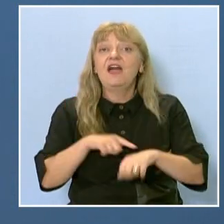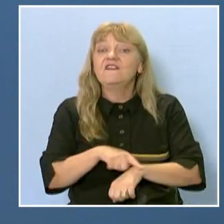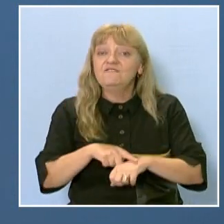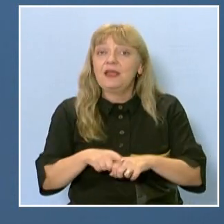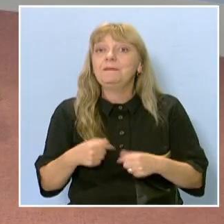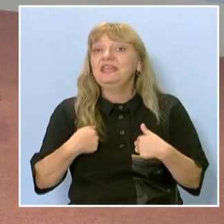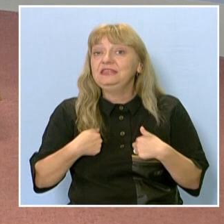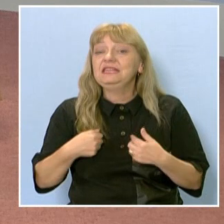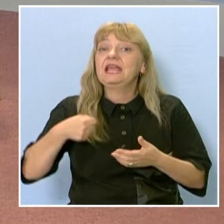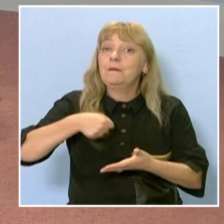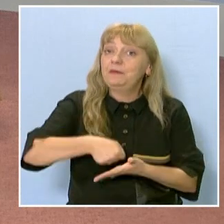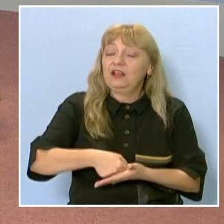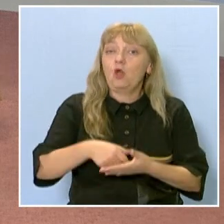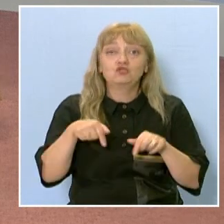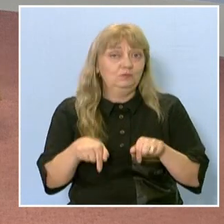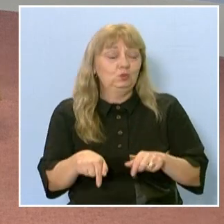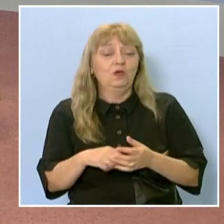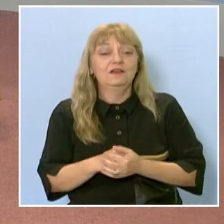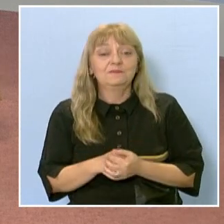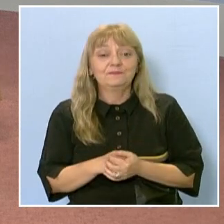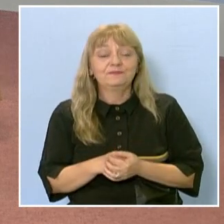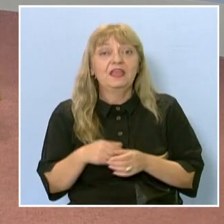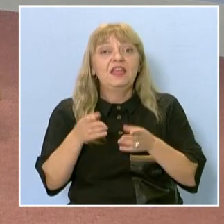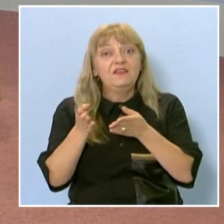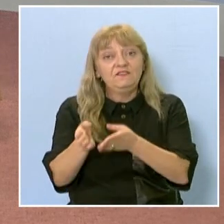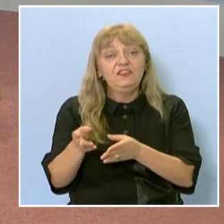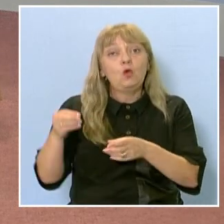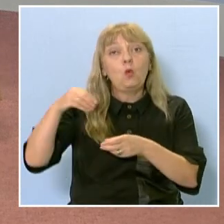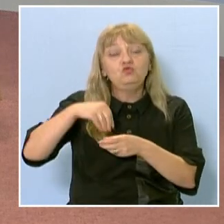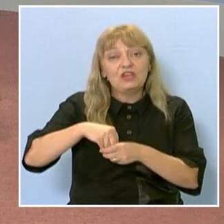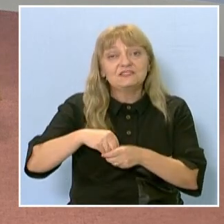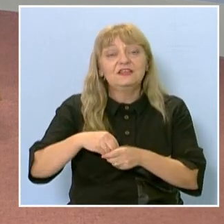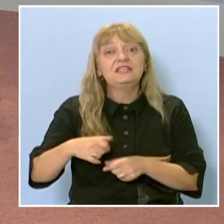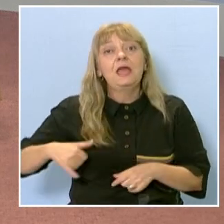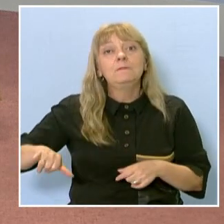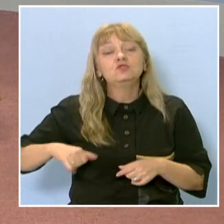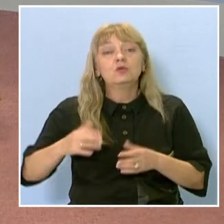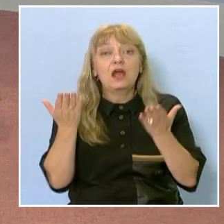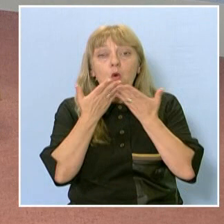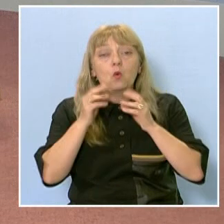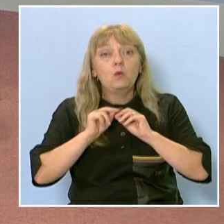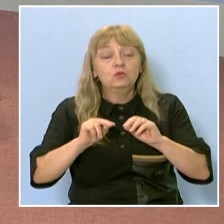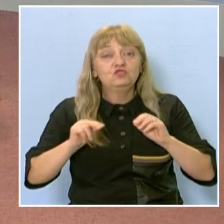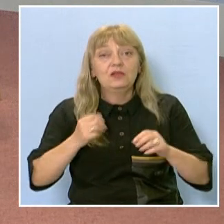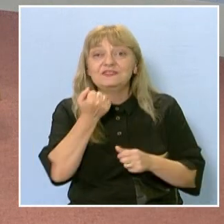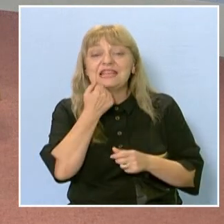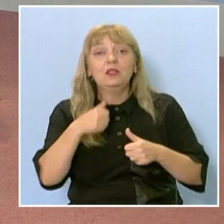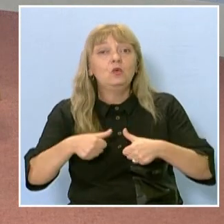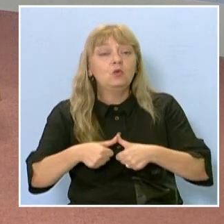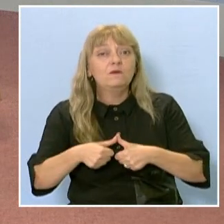приложим и ние. Да. Вие участвахте и в международно обучение в село Лик Община Мездра за